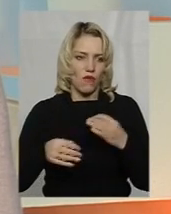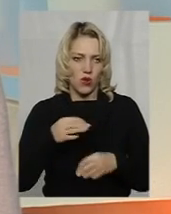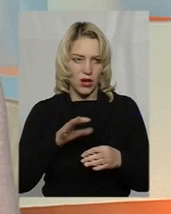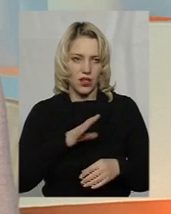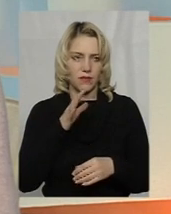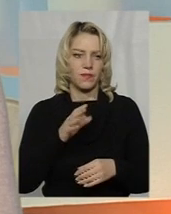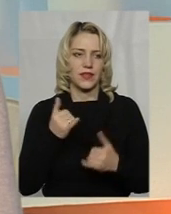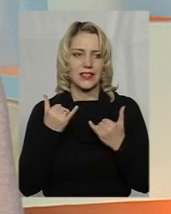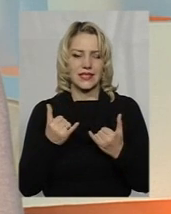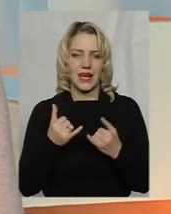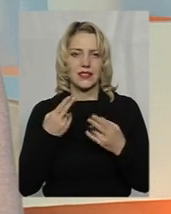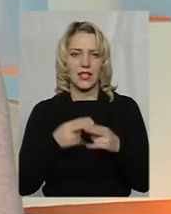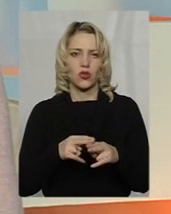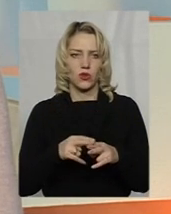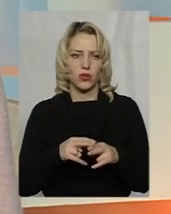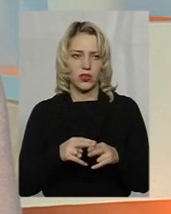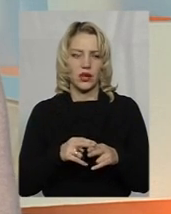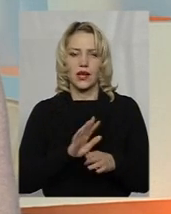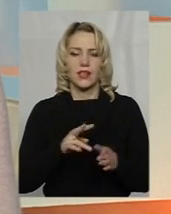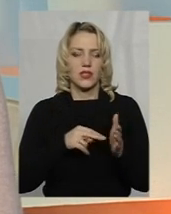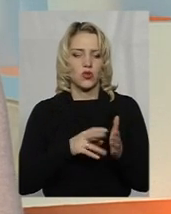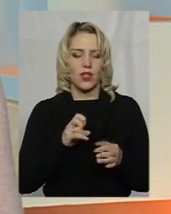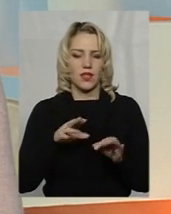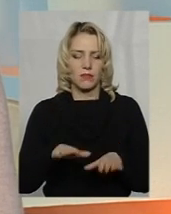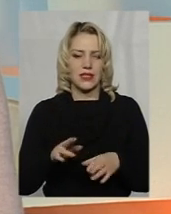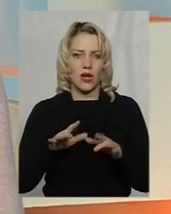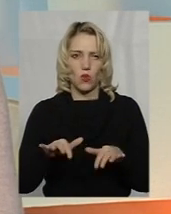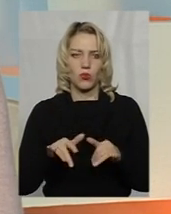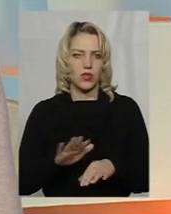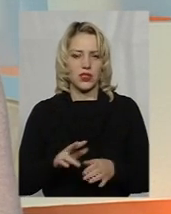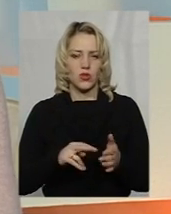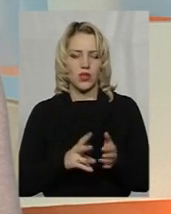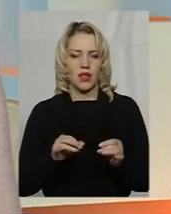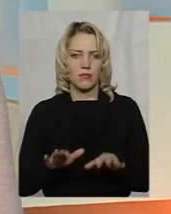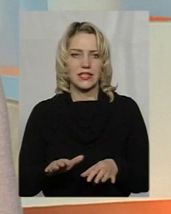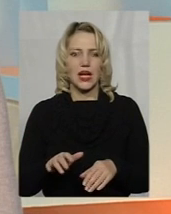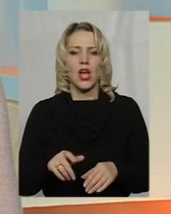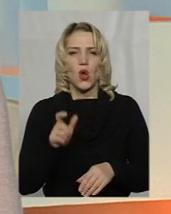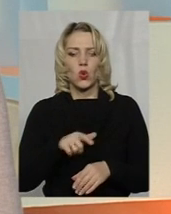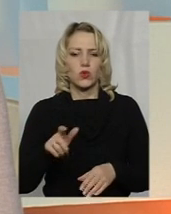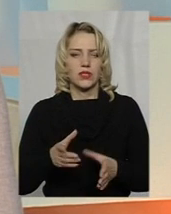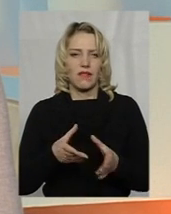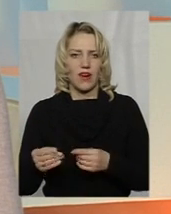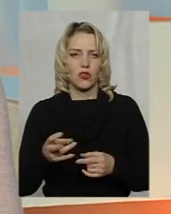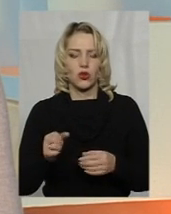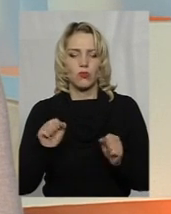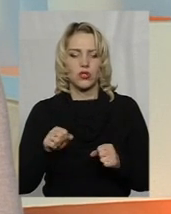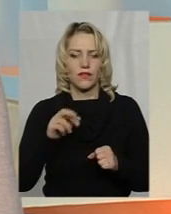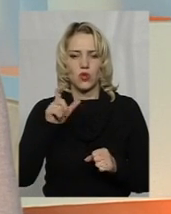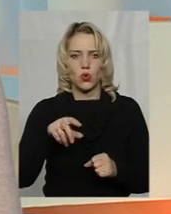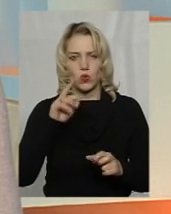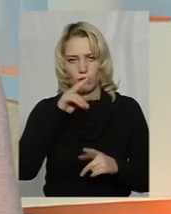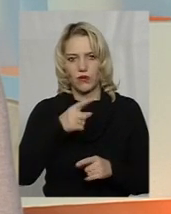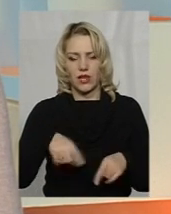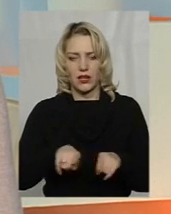технології не стоять на місці, комп'ютеризація не стоїть на місці. Людський фактор і можливість людської помилки саме на таких